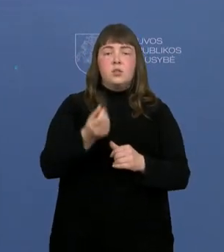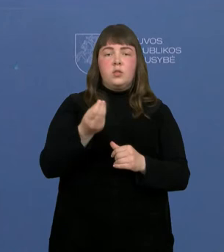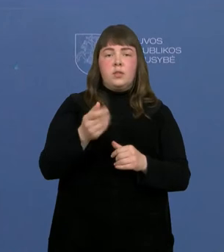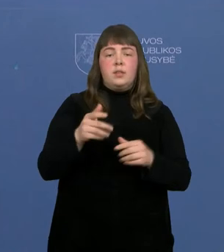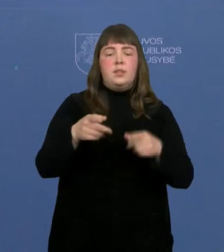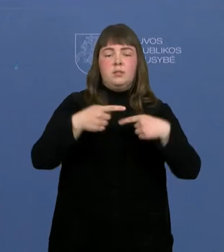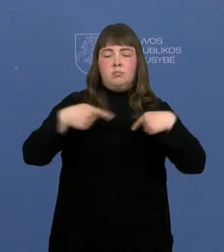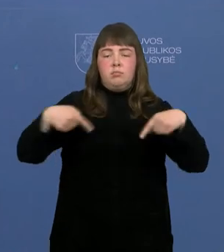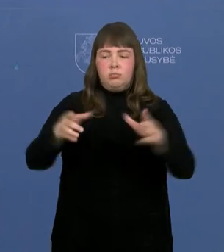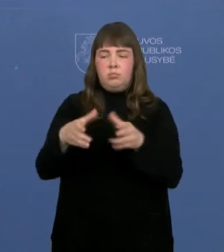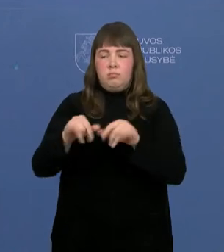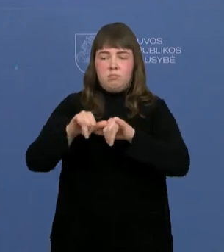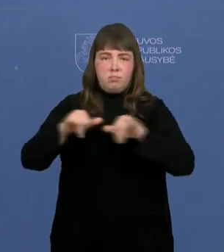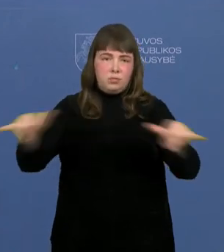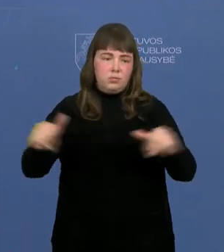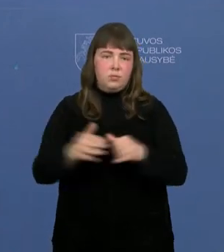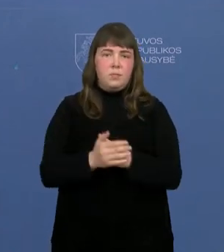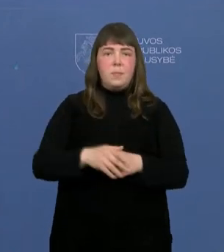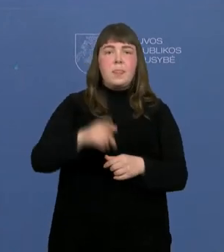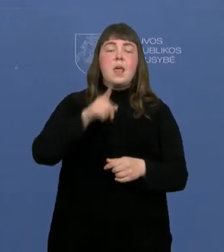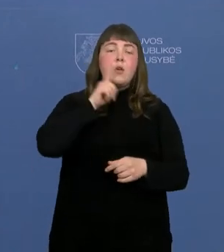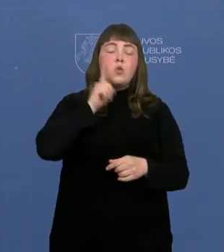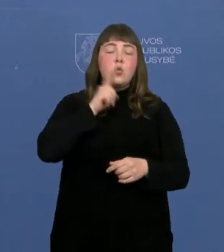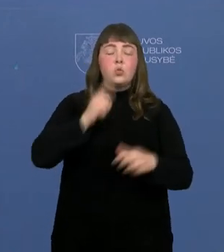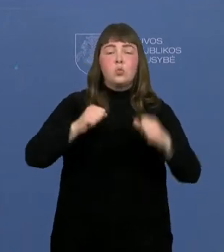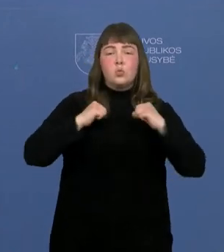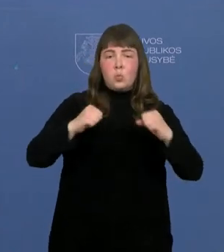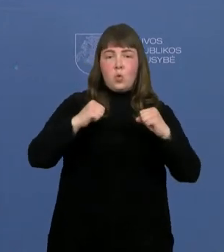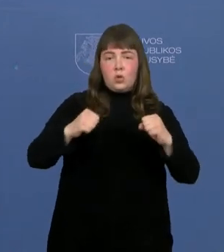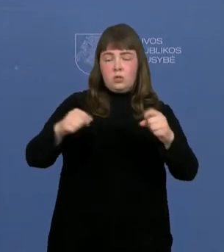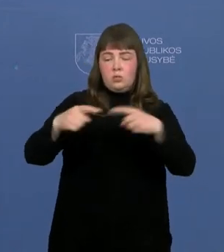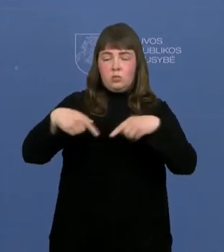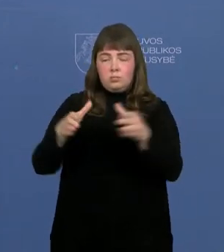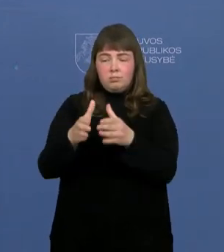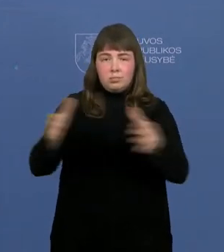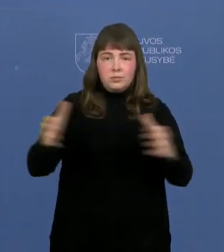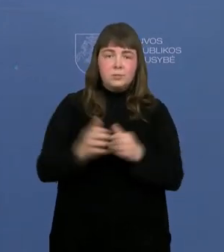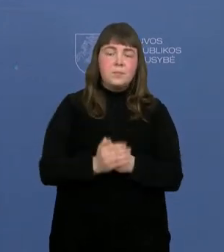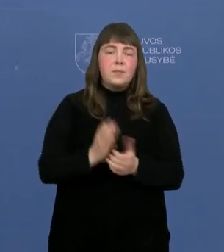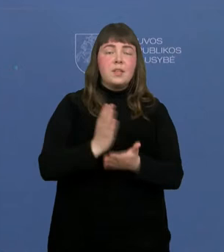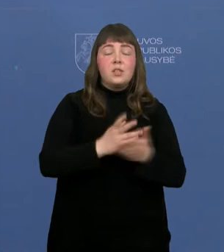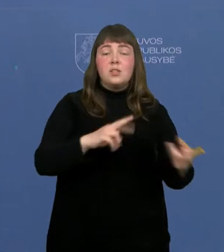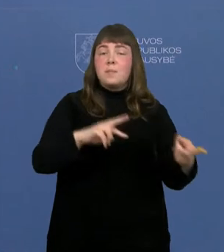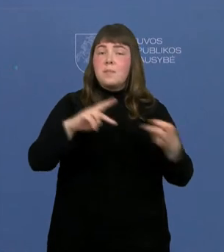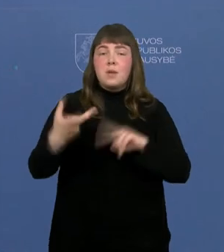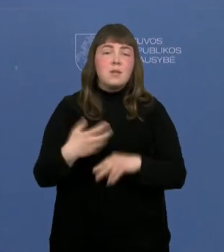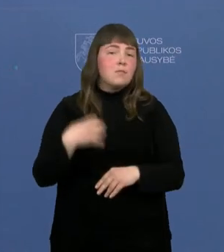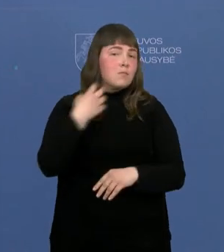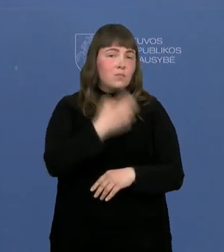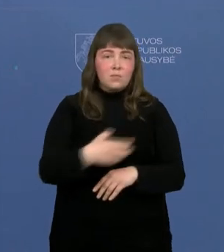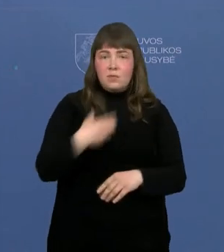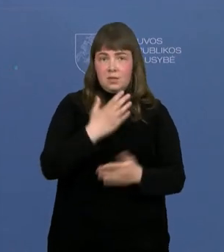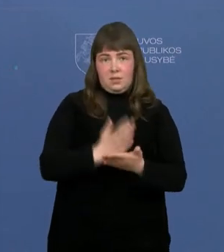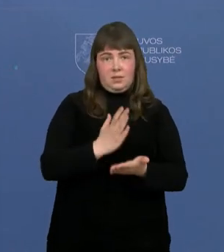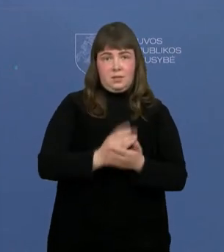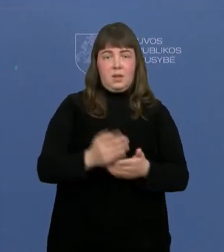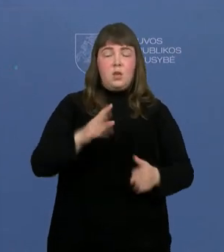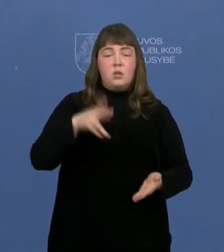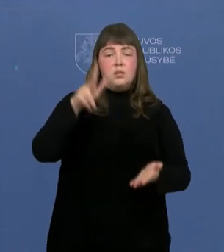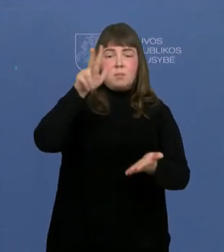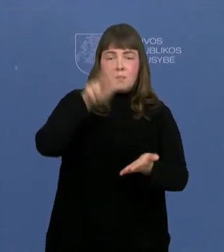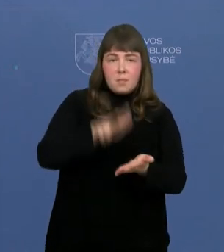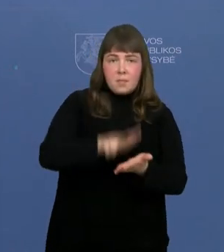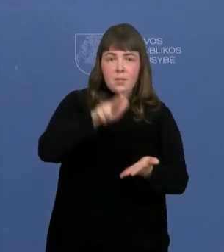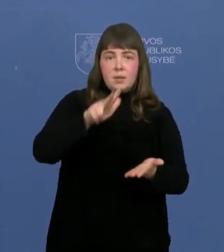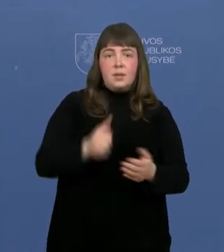sportininkų ratas yra plečiamas jaunųjų sportininkų ratas. Taigi šie pakeitimai yra labai svarbus. Juos prieėjimus mes